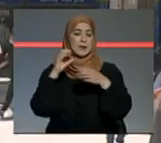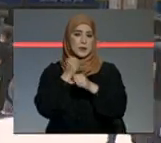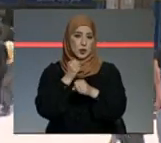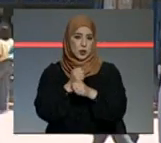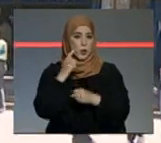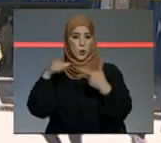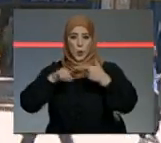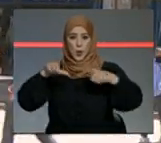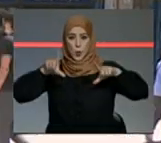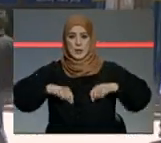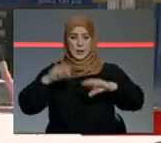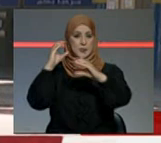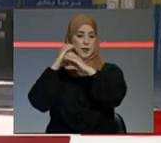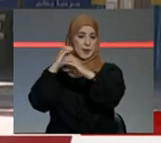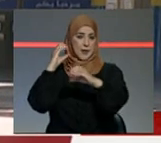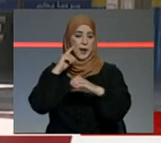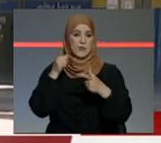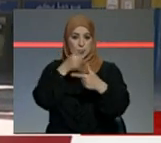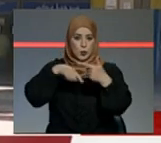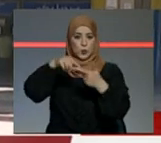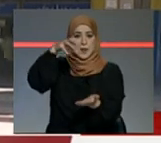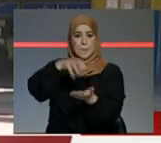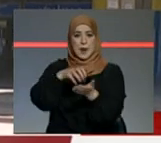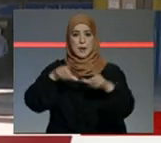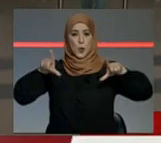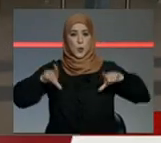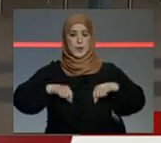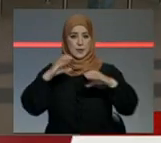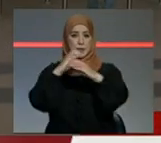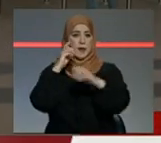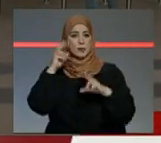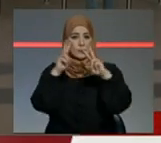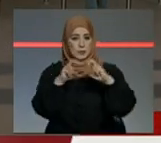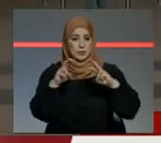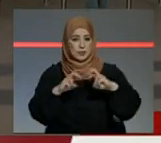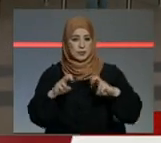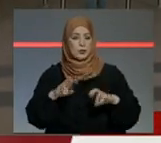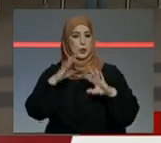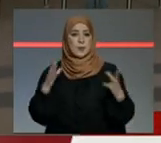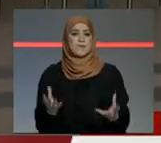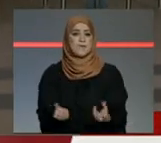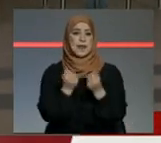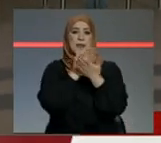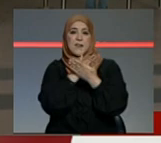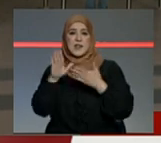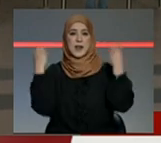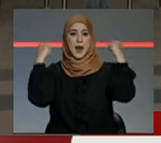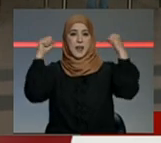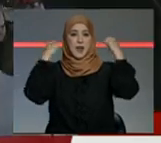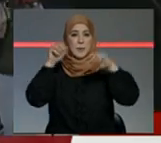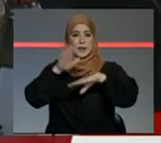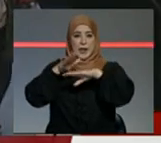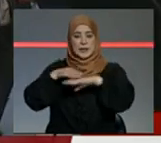ووزارة النقل واللوجستيك في مقر الوزارة لبحث إمكانية رفع الإضراب العامة الذي دعت له الجامعة